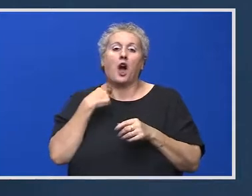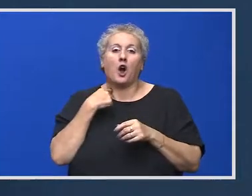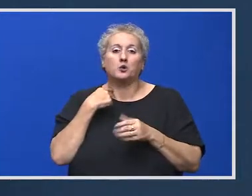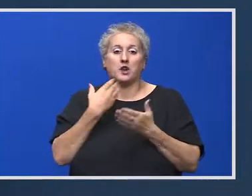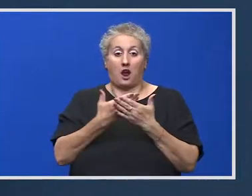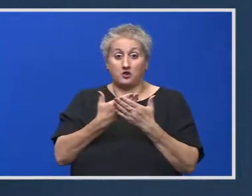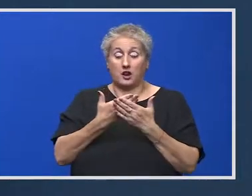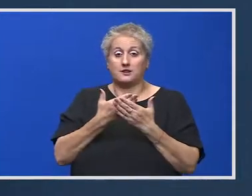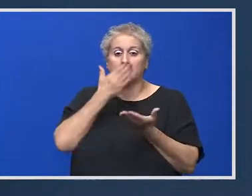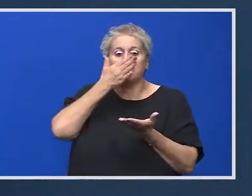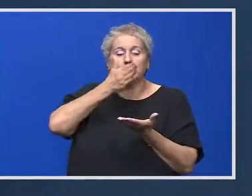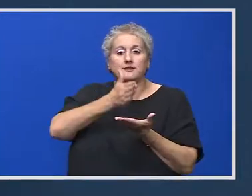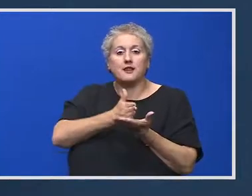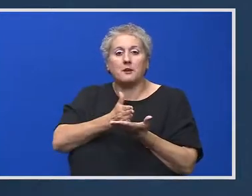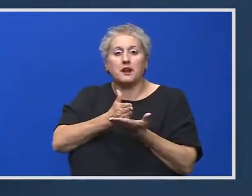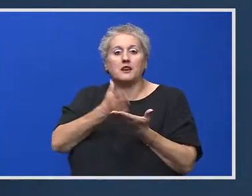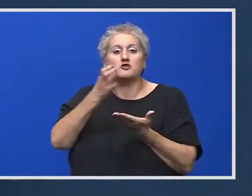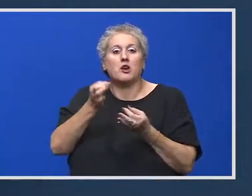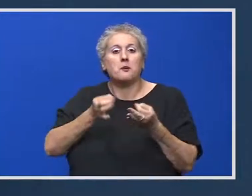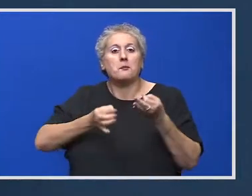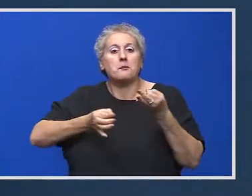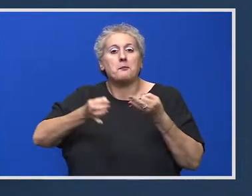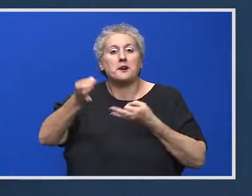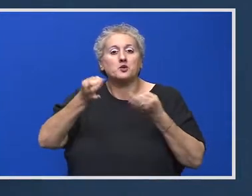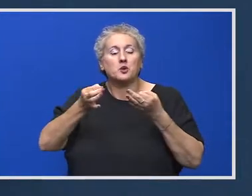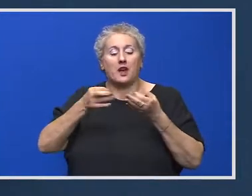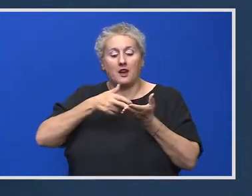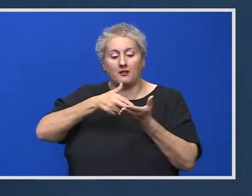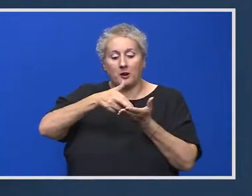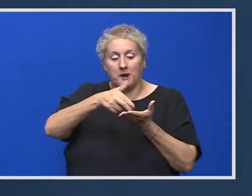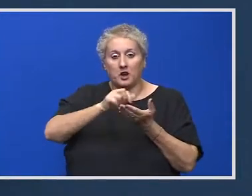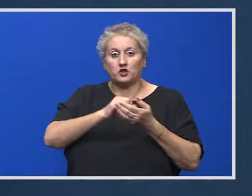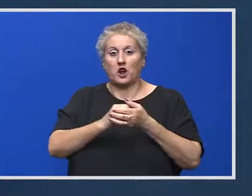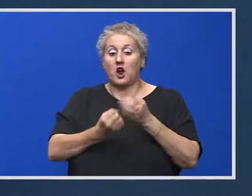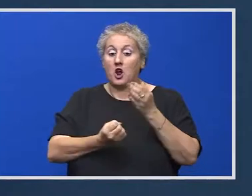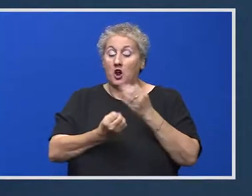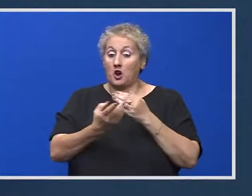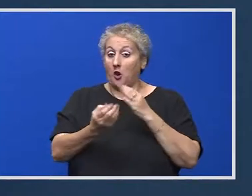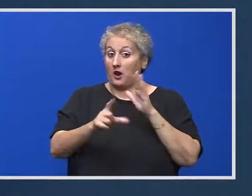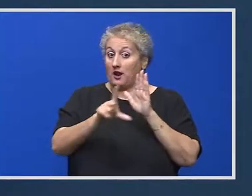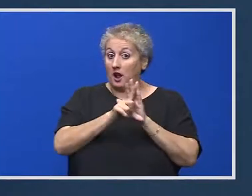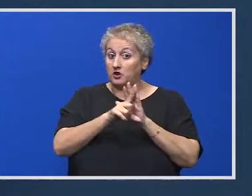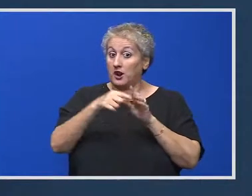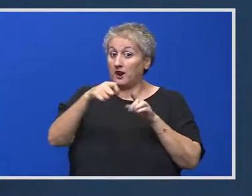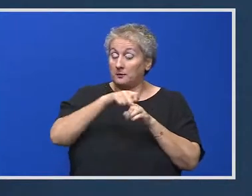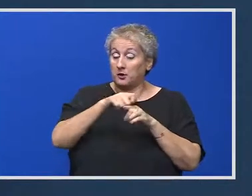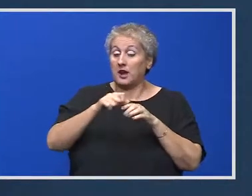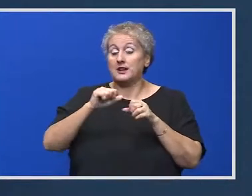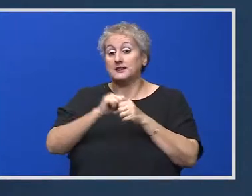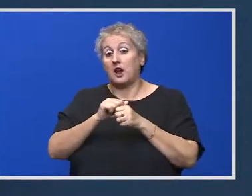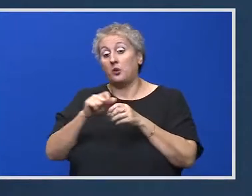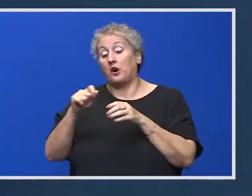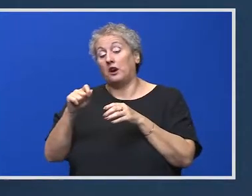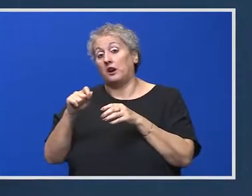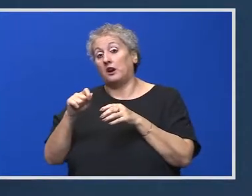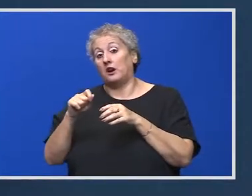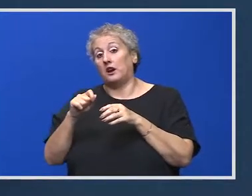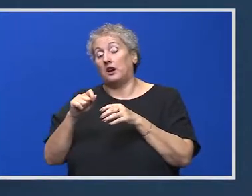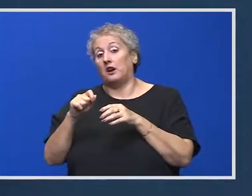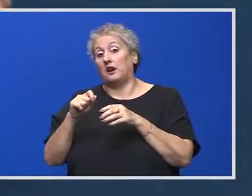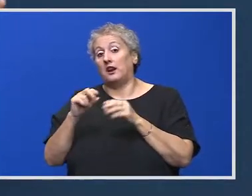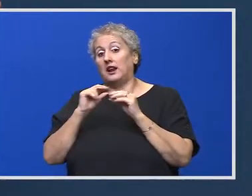fi tocmai aceasta, să stabilească în ce măsură vom merge către o lege a educației republicată, vom merge către o lege a